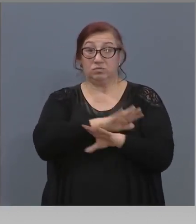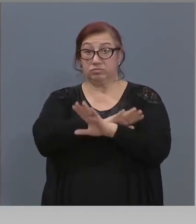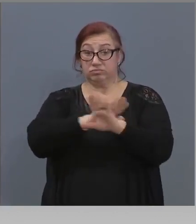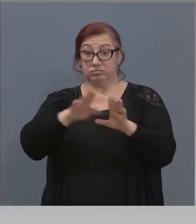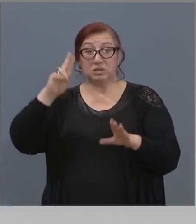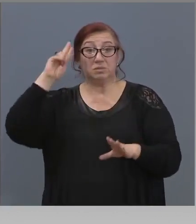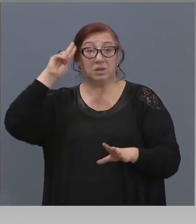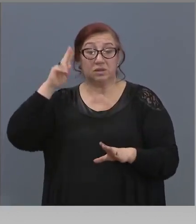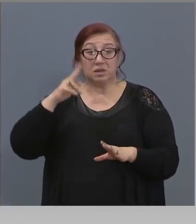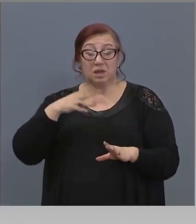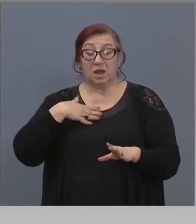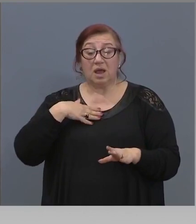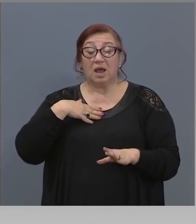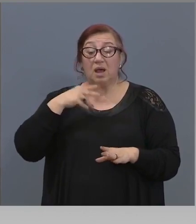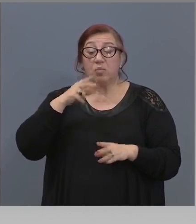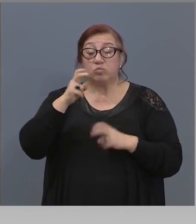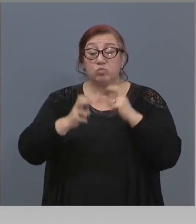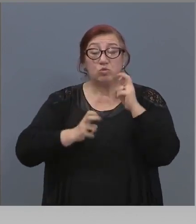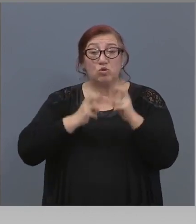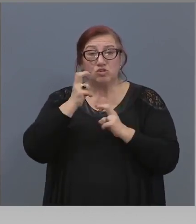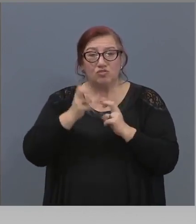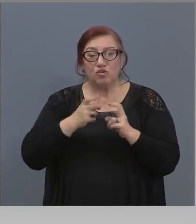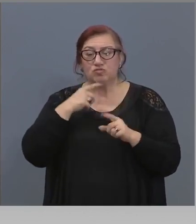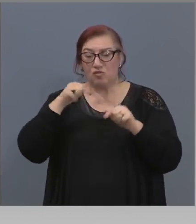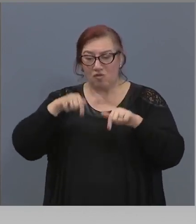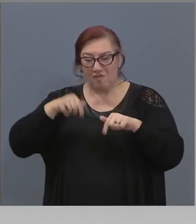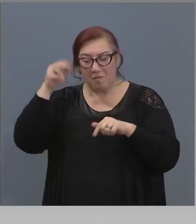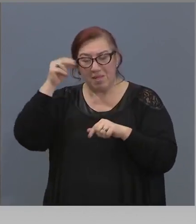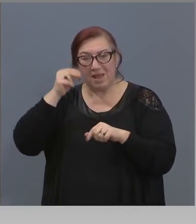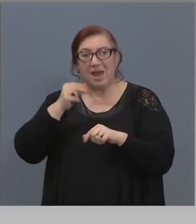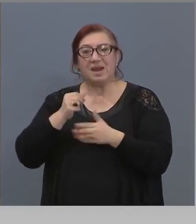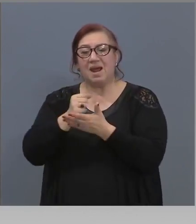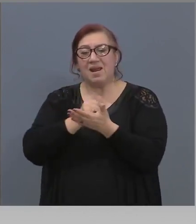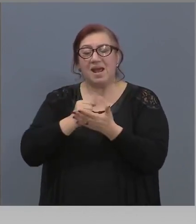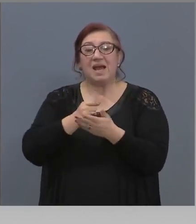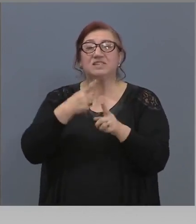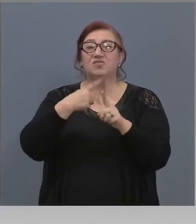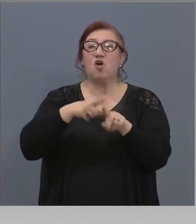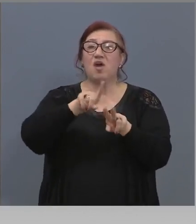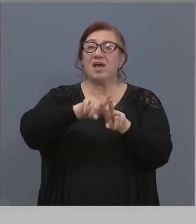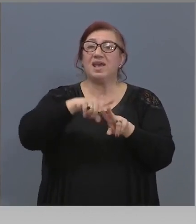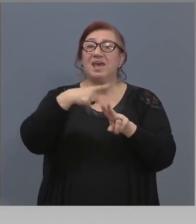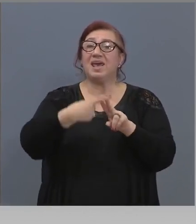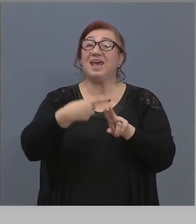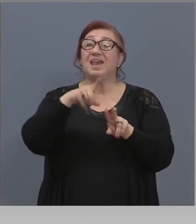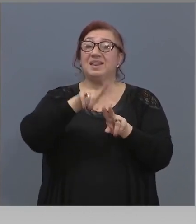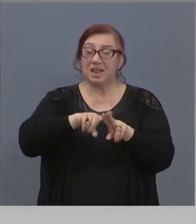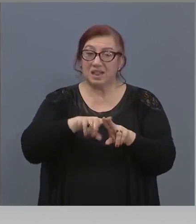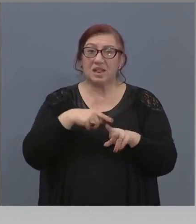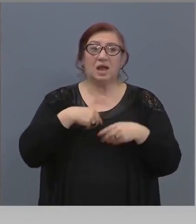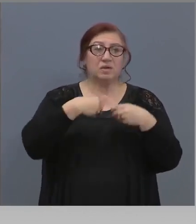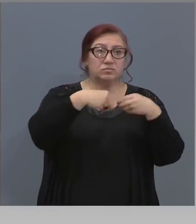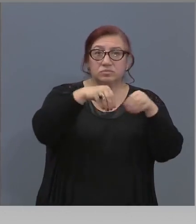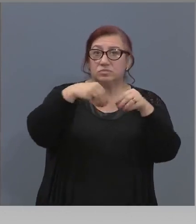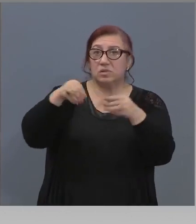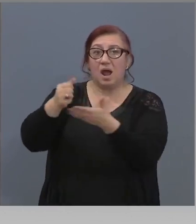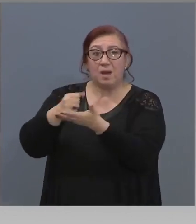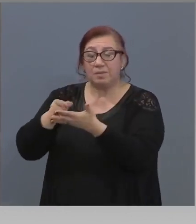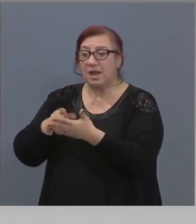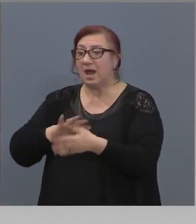България, който да бъде достъпен по аптеките за всички хора. Така. и пак като